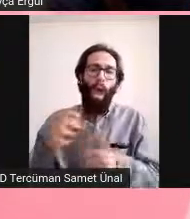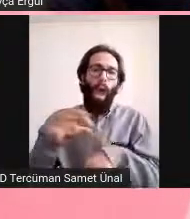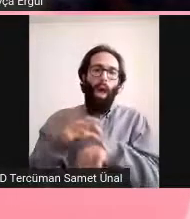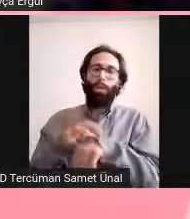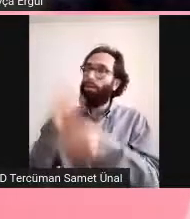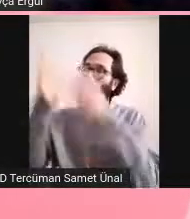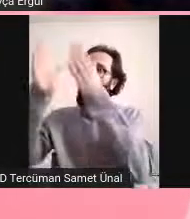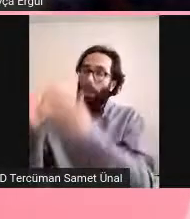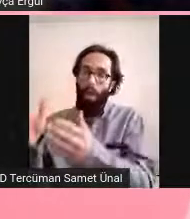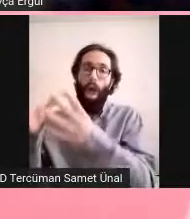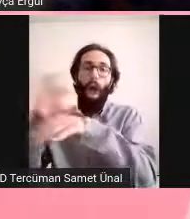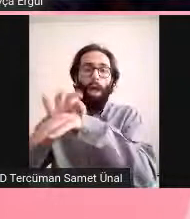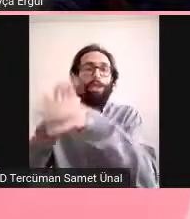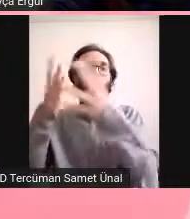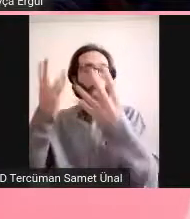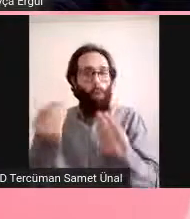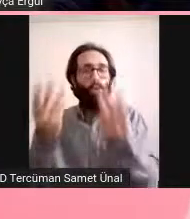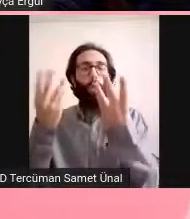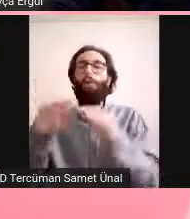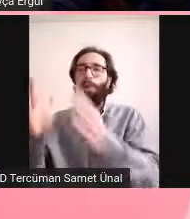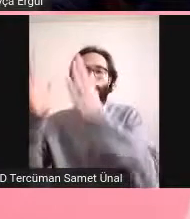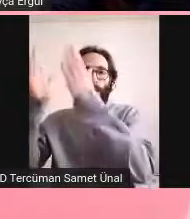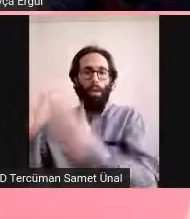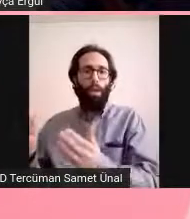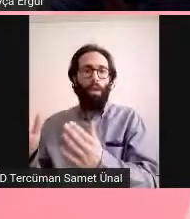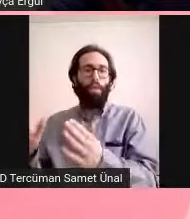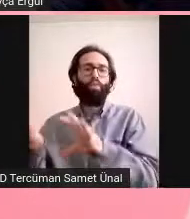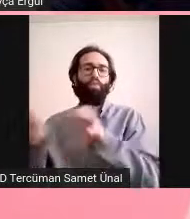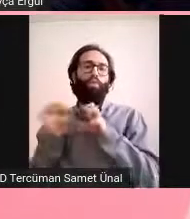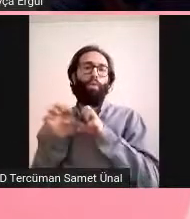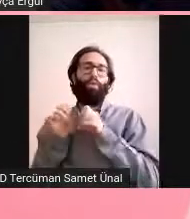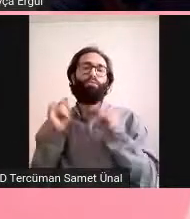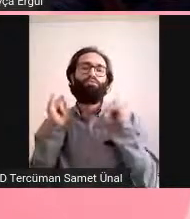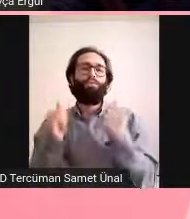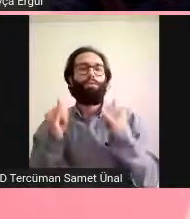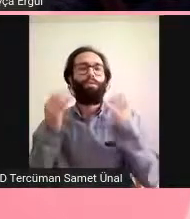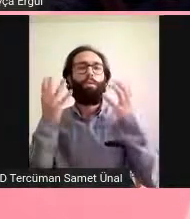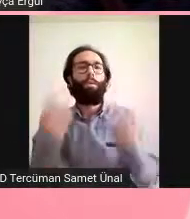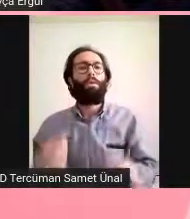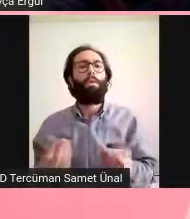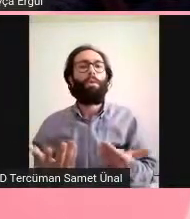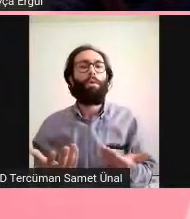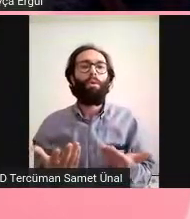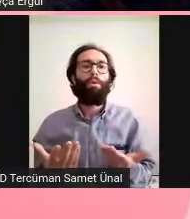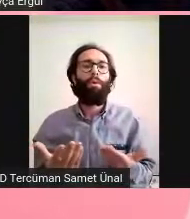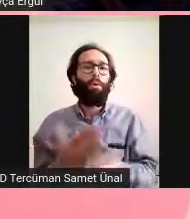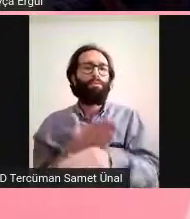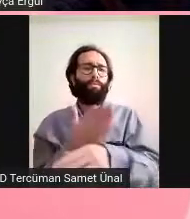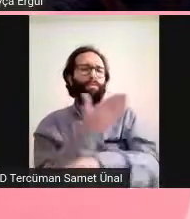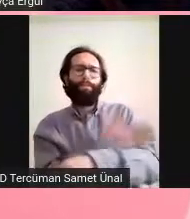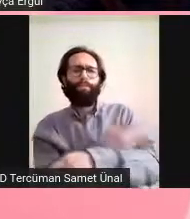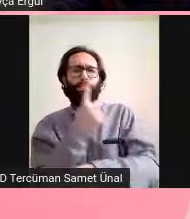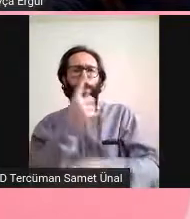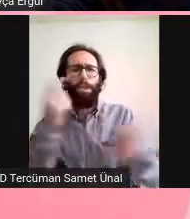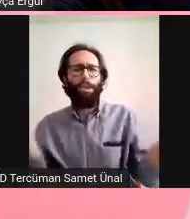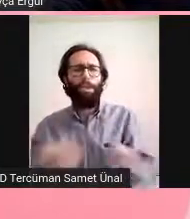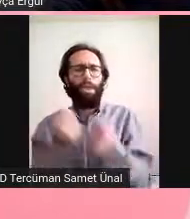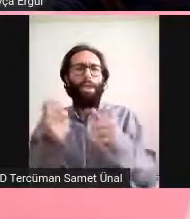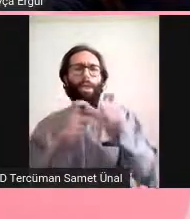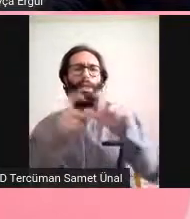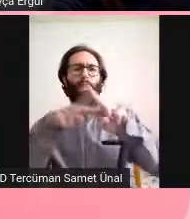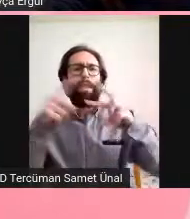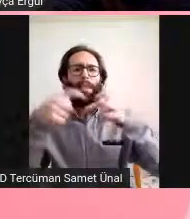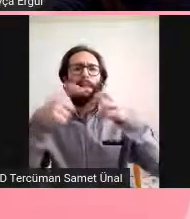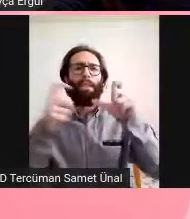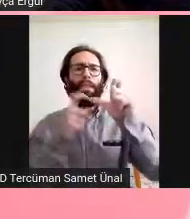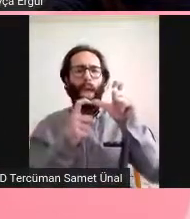şimdi daha önceden yapılan bir çalışma var.-CoV-2 diyor ki işte daha önce SARS